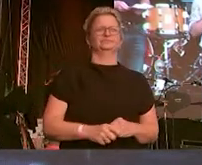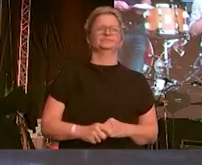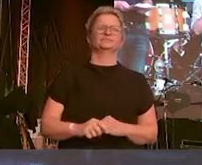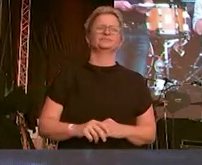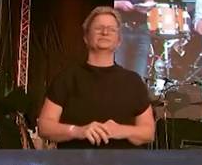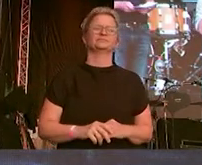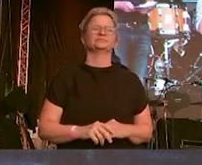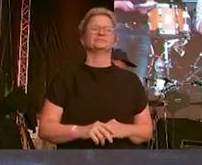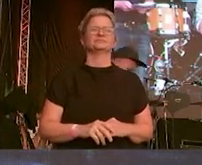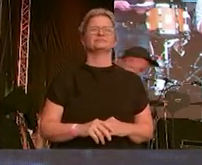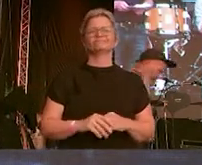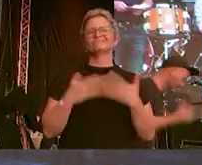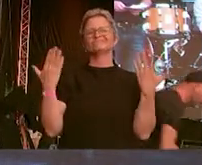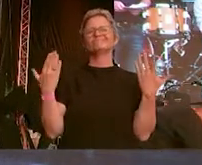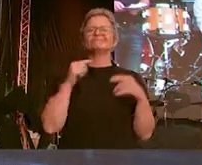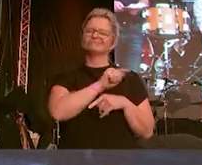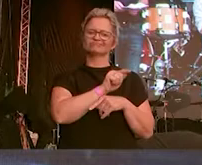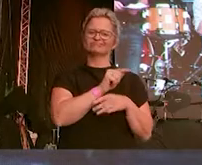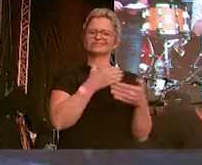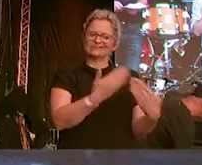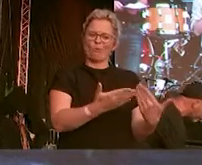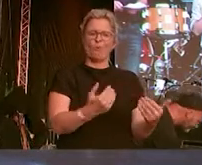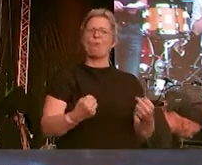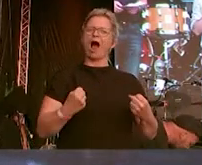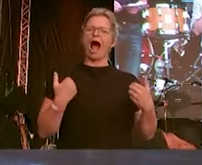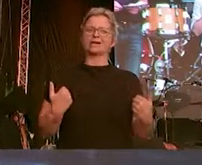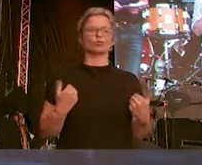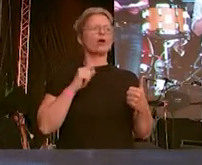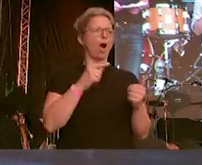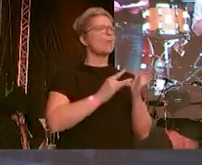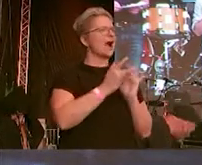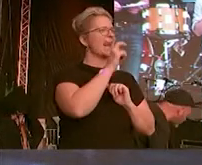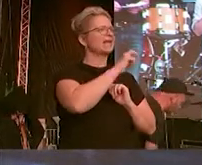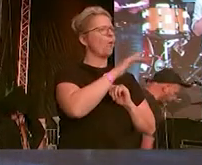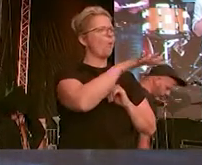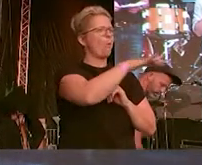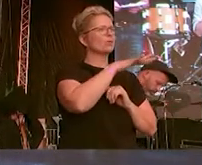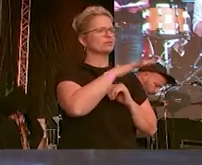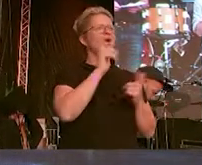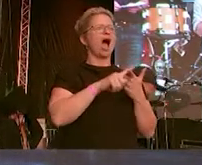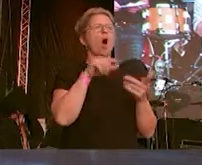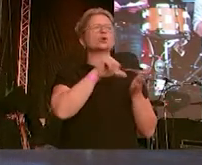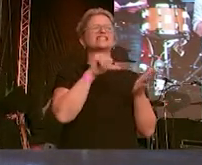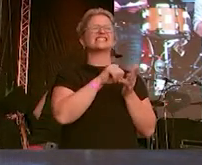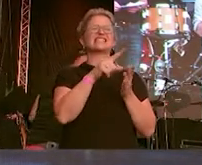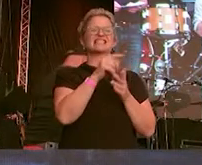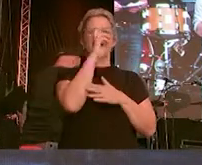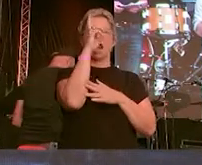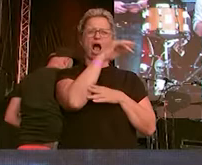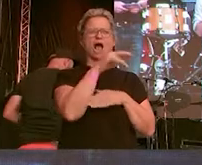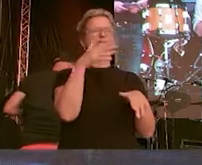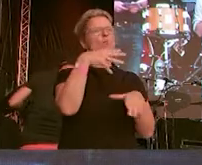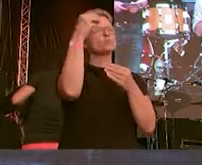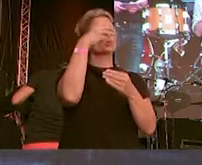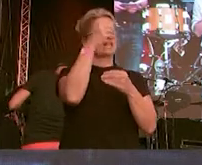Und das ist gleichzeitig auch die Haltung der Religionen und insbesondere eben des Zentralrats der Muslime in Deutschland,